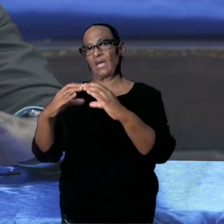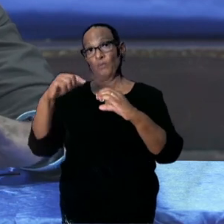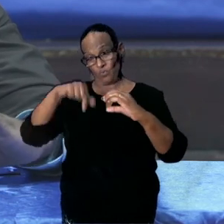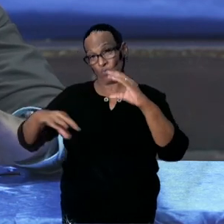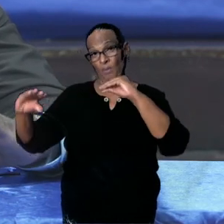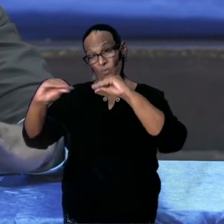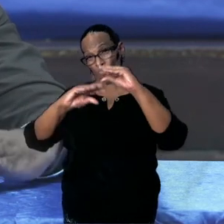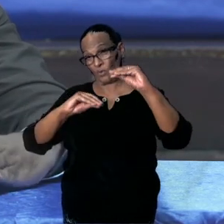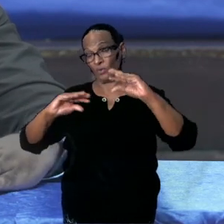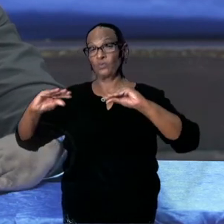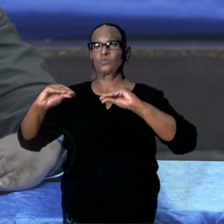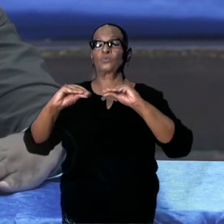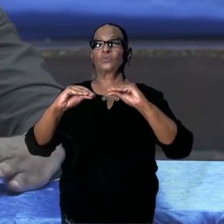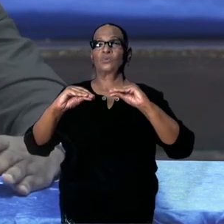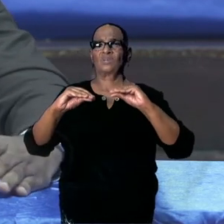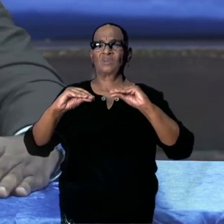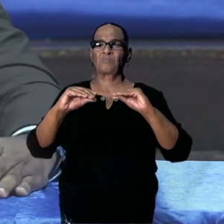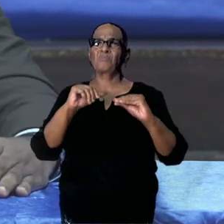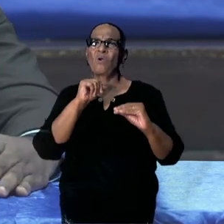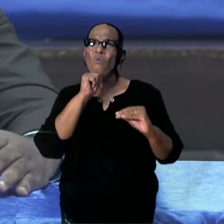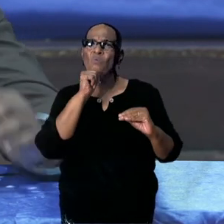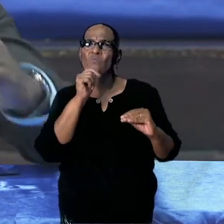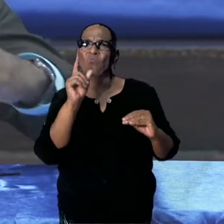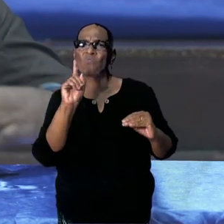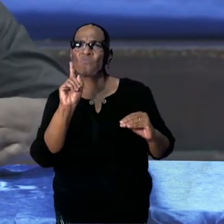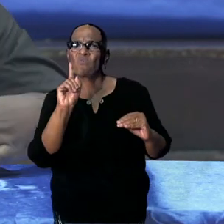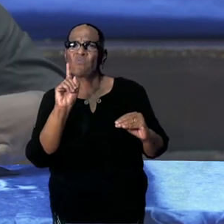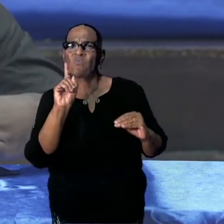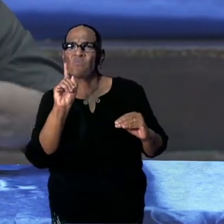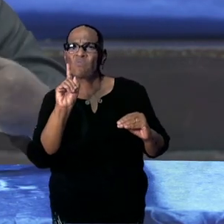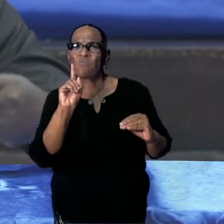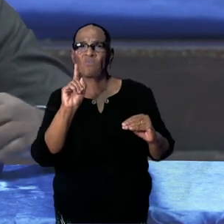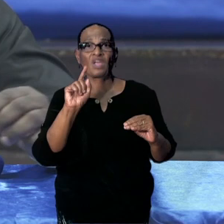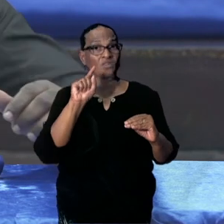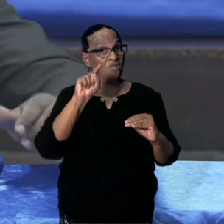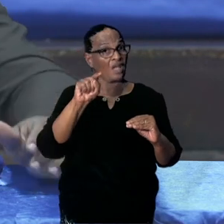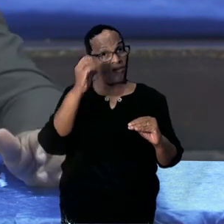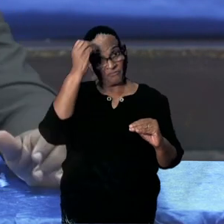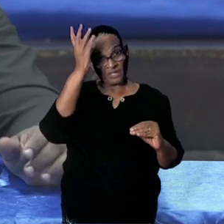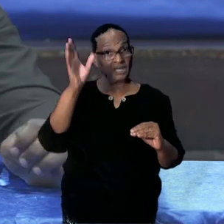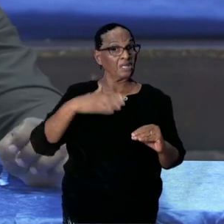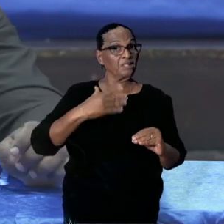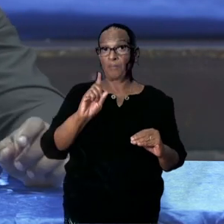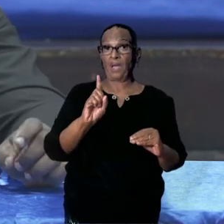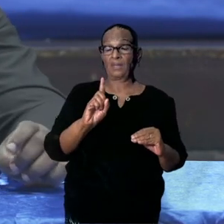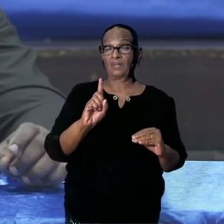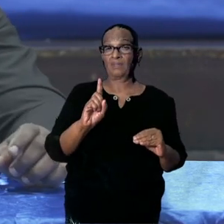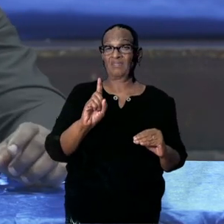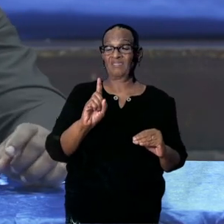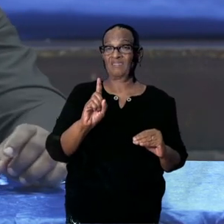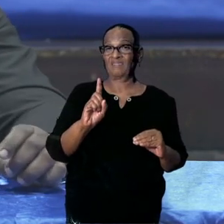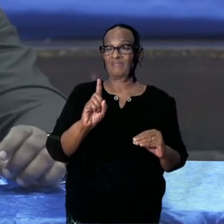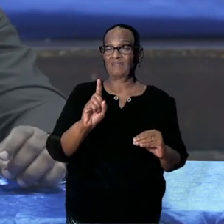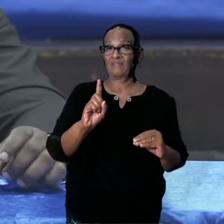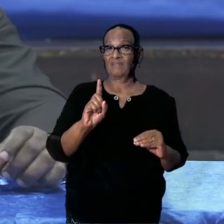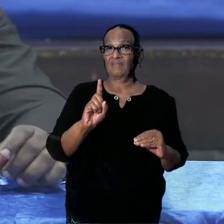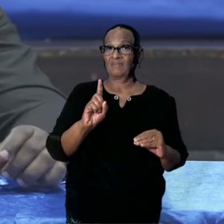Maar wat u nu uit het oog moet verlaten, moet